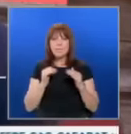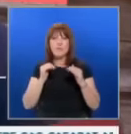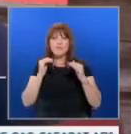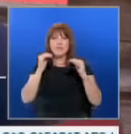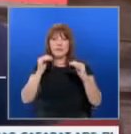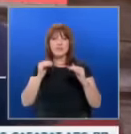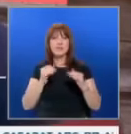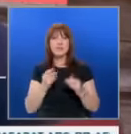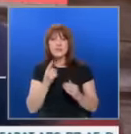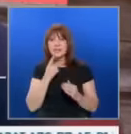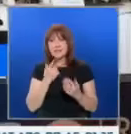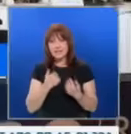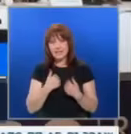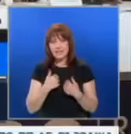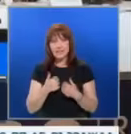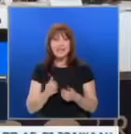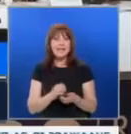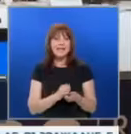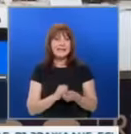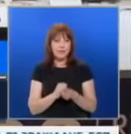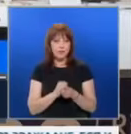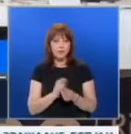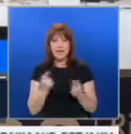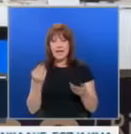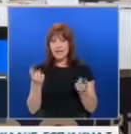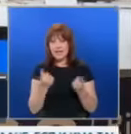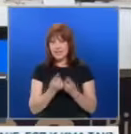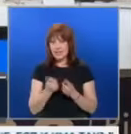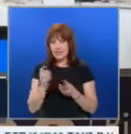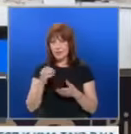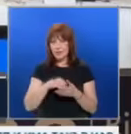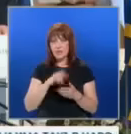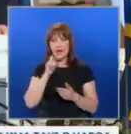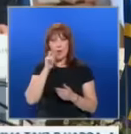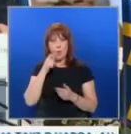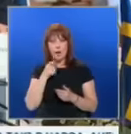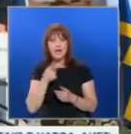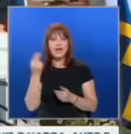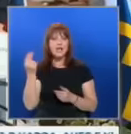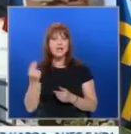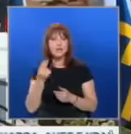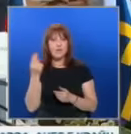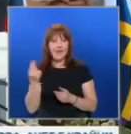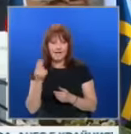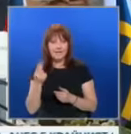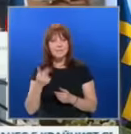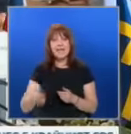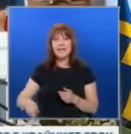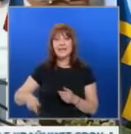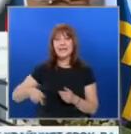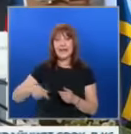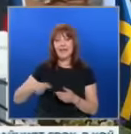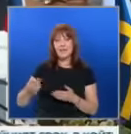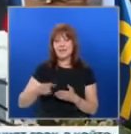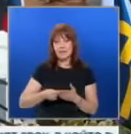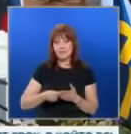оперативната съвместимост с нашата съюзница. На срещата не дойдоха президентите на Унгария и Словакия, но генералният секретар на НАТО